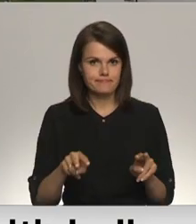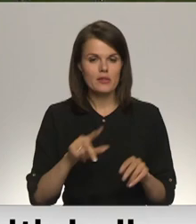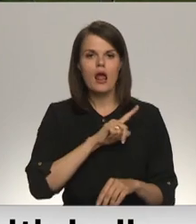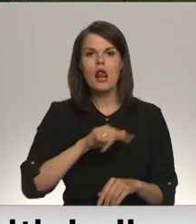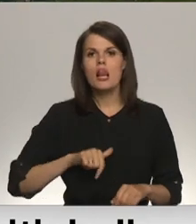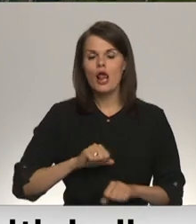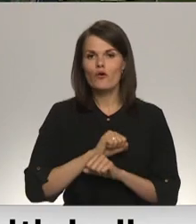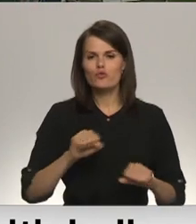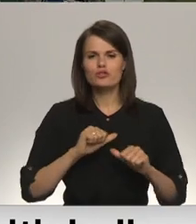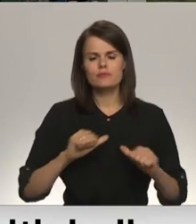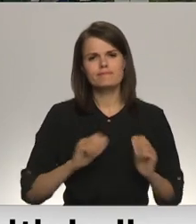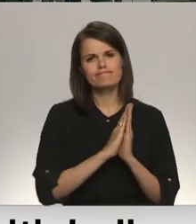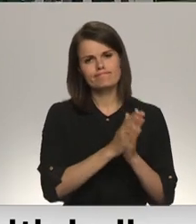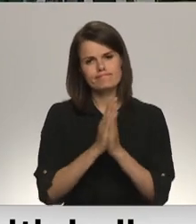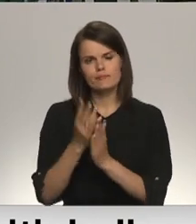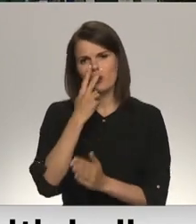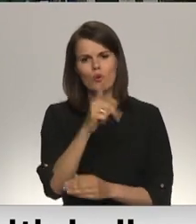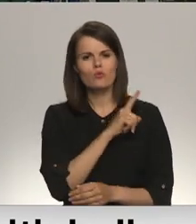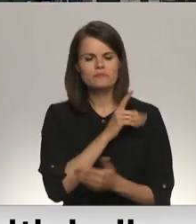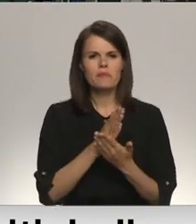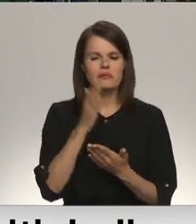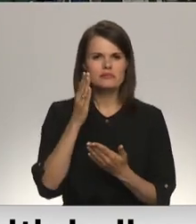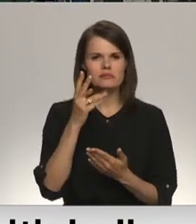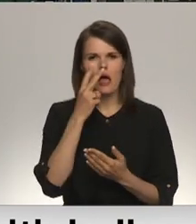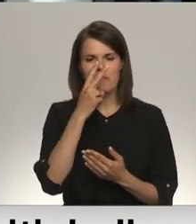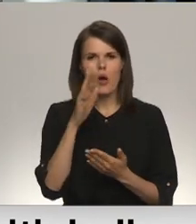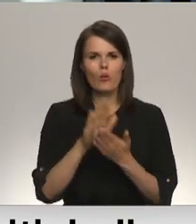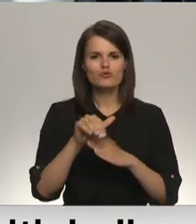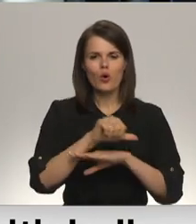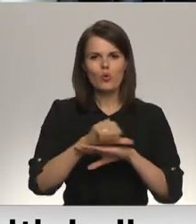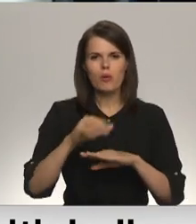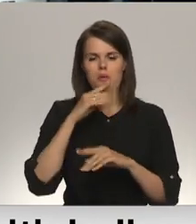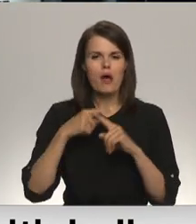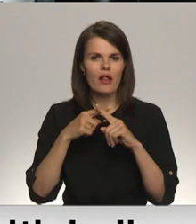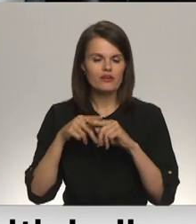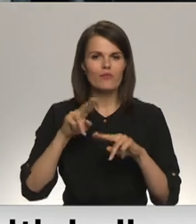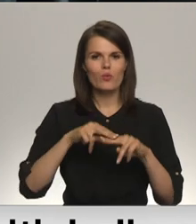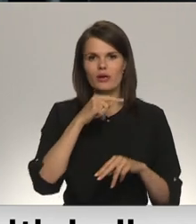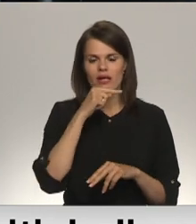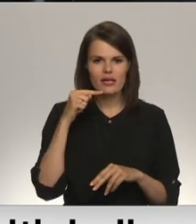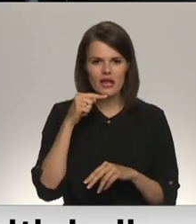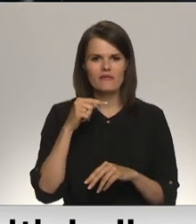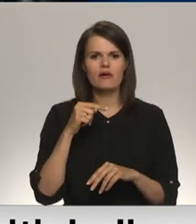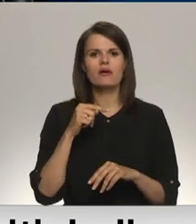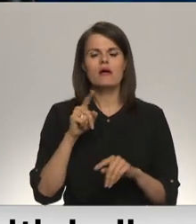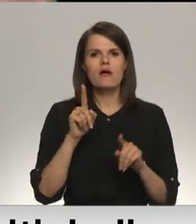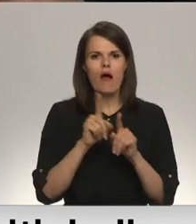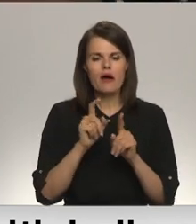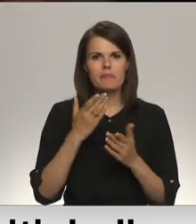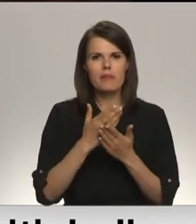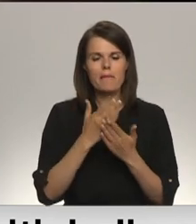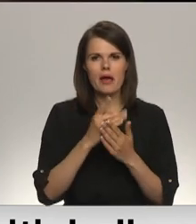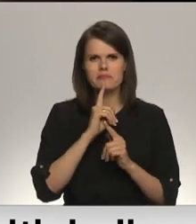drošības iestāde saicina pievērst uzmanību bīstamajām pazīmēm uz robežas ar Baltkrieviju un arī Krieviju. Neieristi pastiprinātu